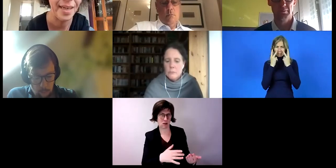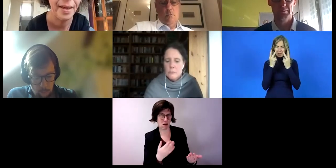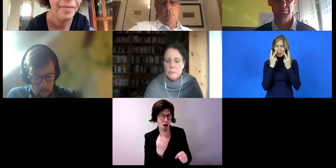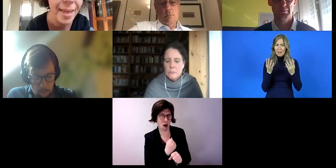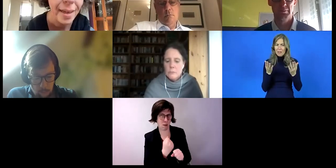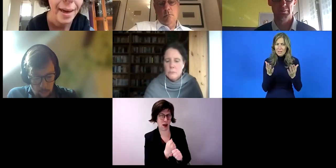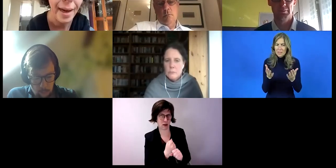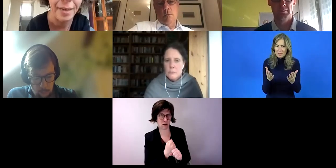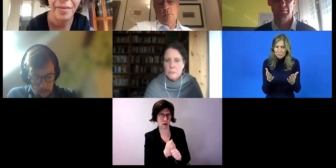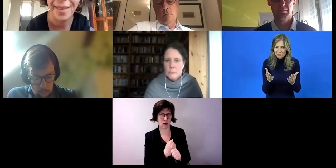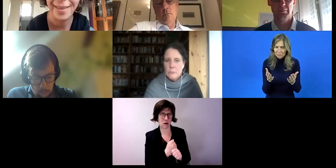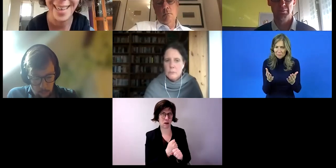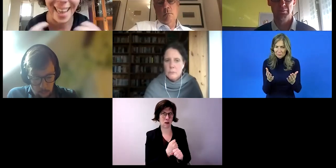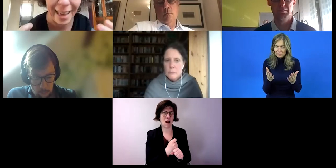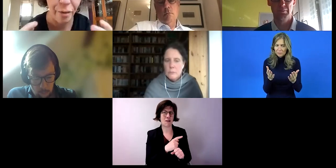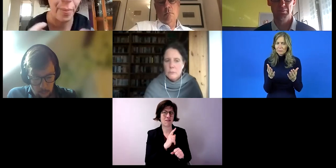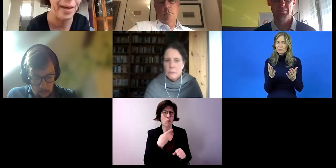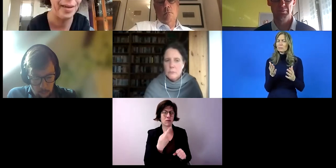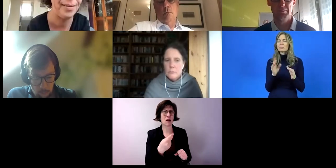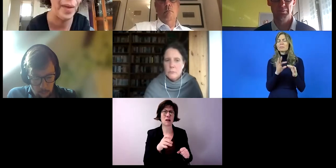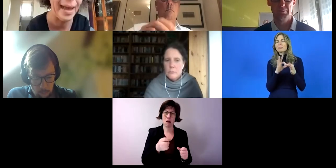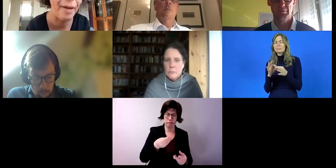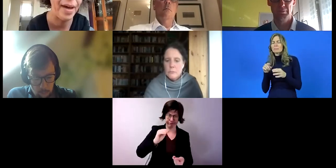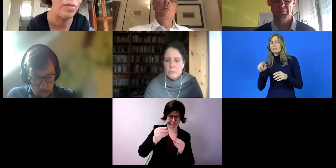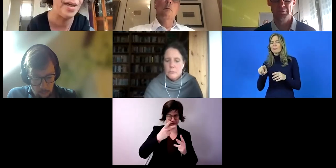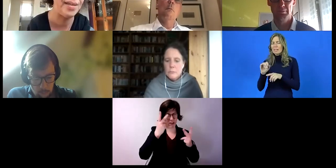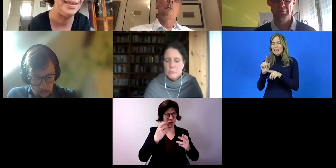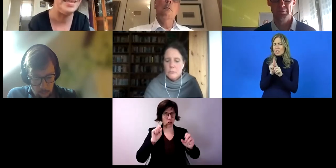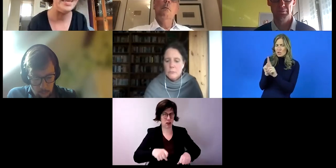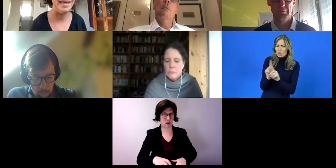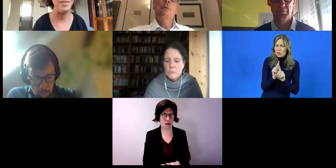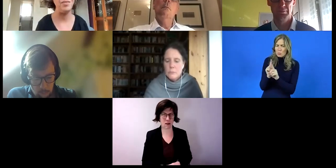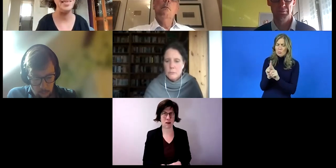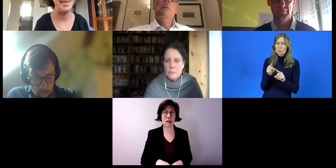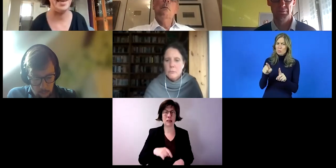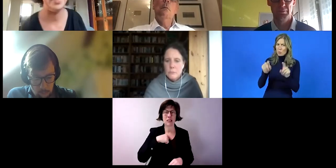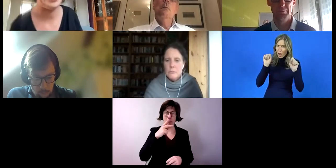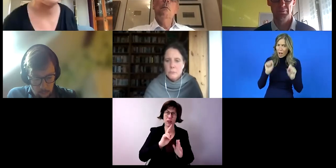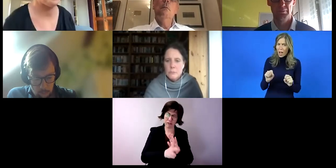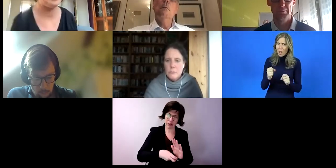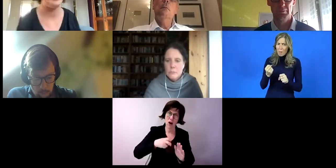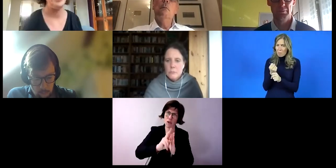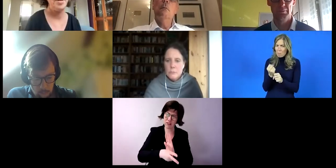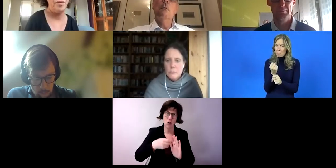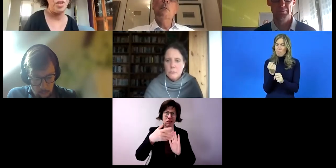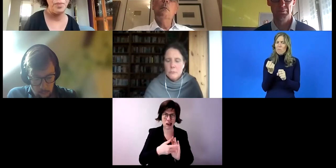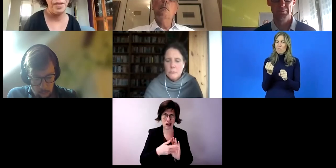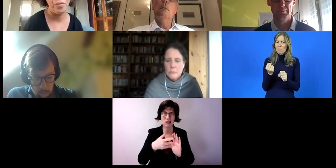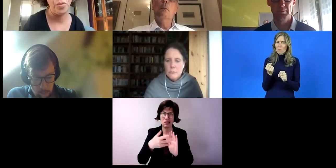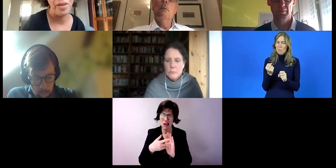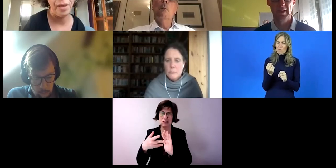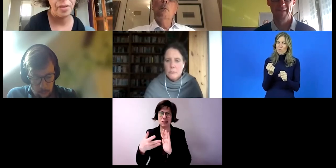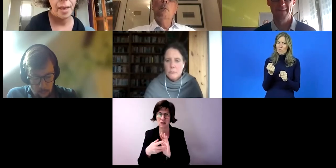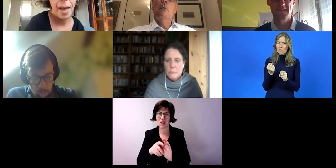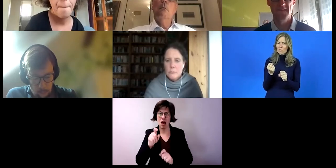Arbeitswelt? Einfach, weil es dann greifbarer ist. Meiner Erfahrung nach sind die ewig wiederkehrenden Testungen für Menschen mit